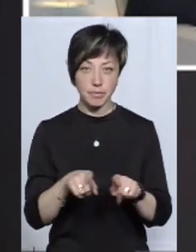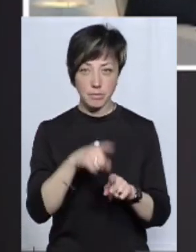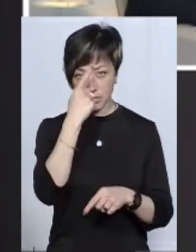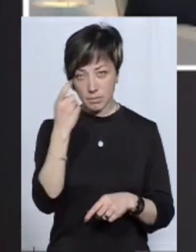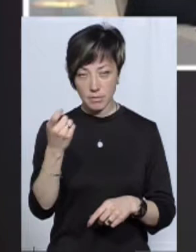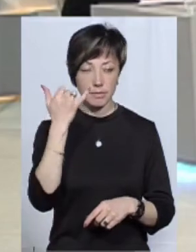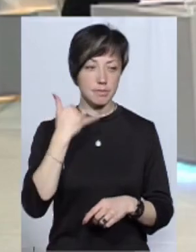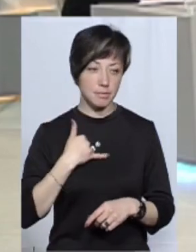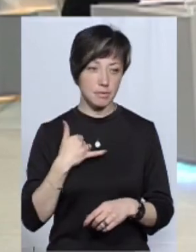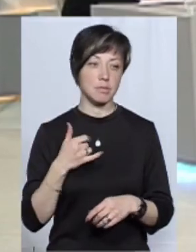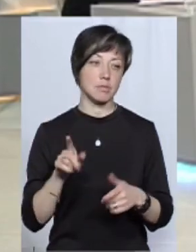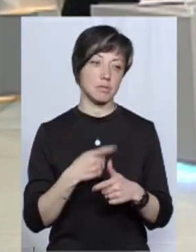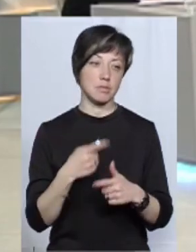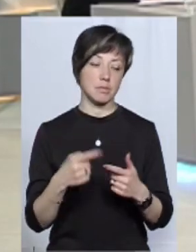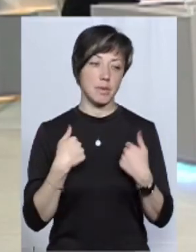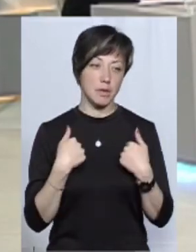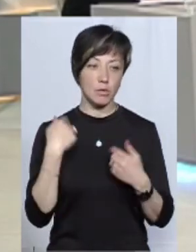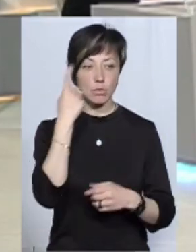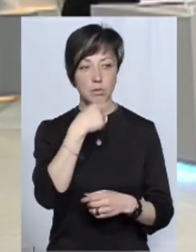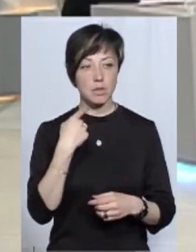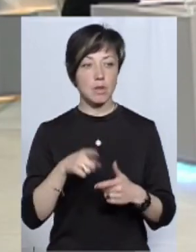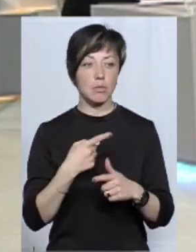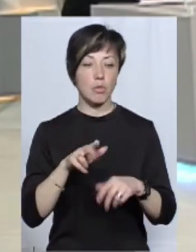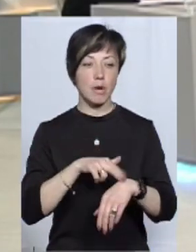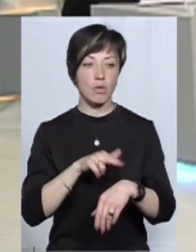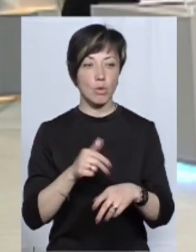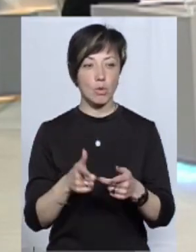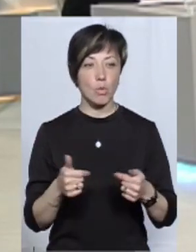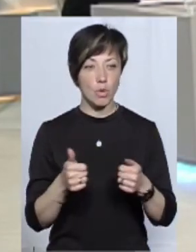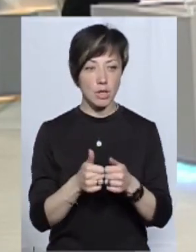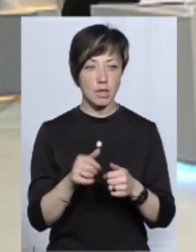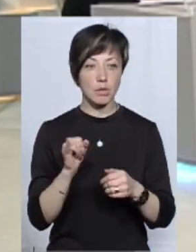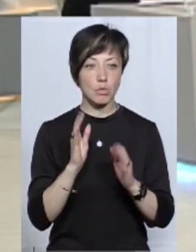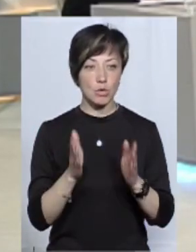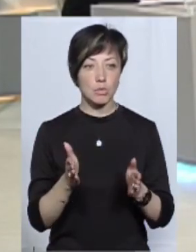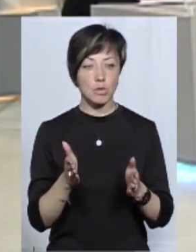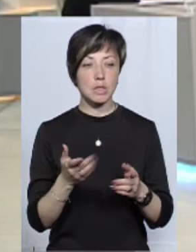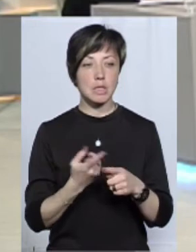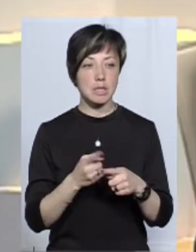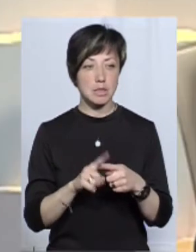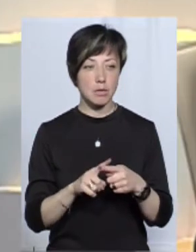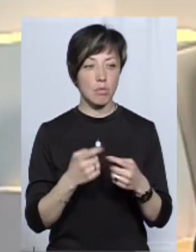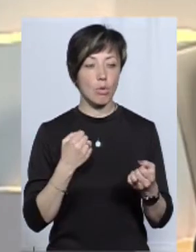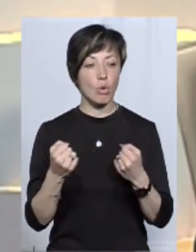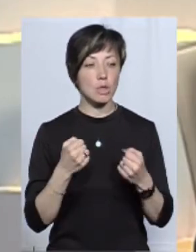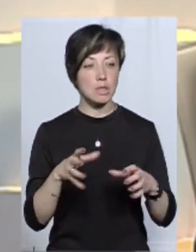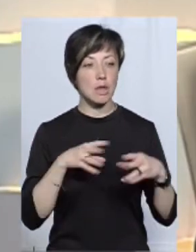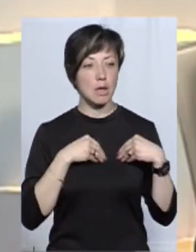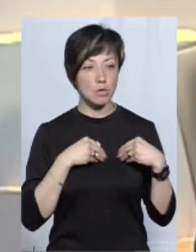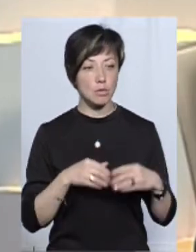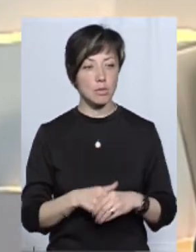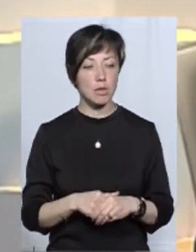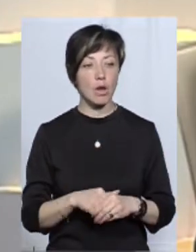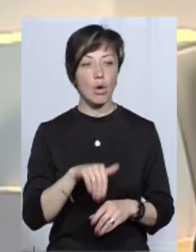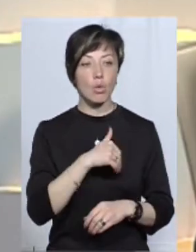така інформація, повідомляйте, чи мені, чи правоохоронні органи, і будемо, звичайно, з цим боротися разом.